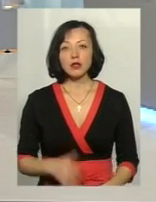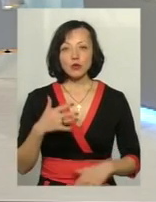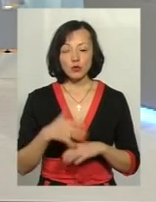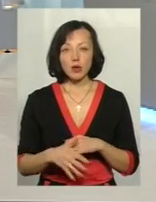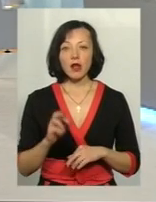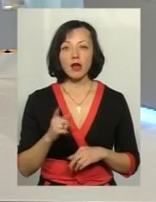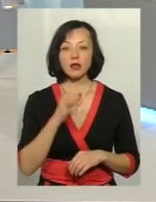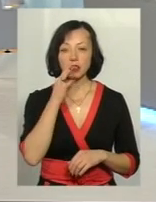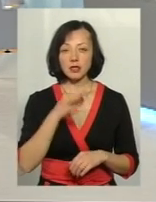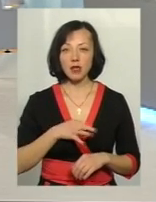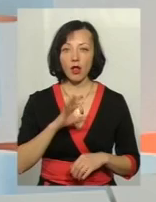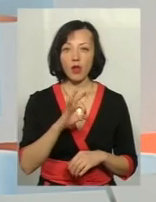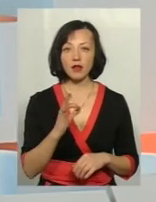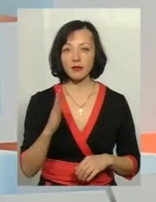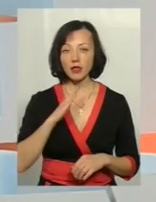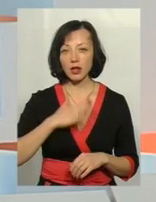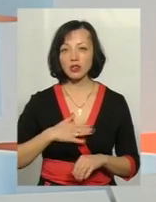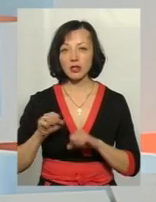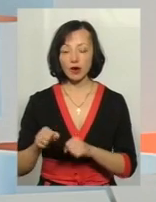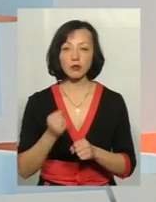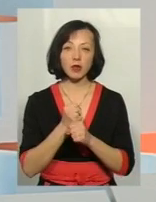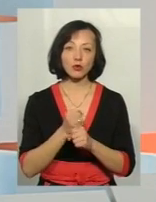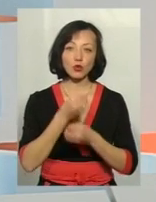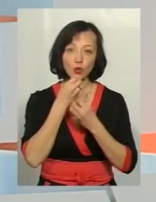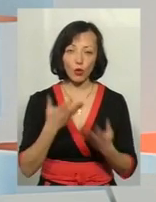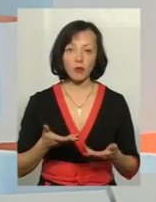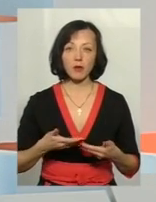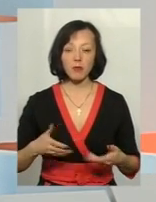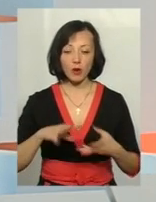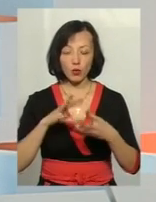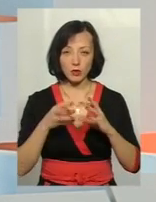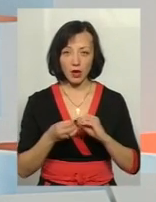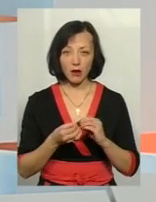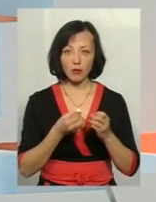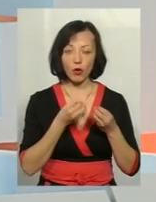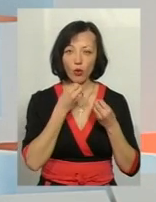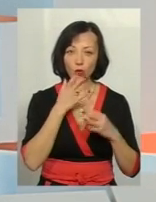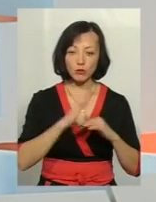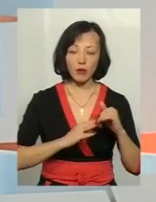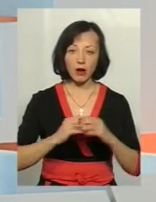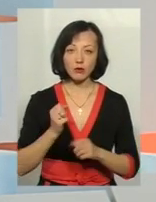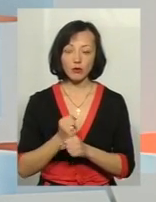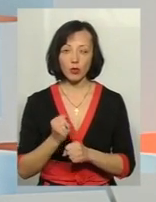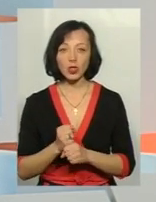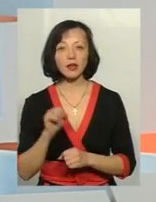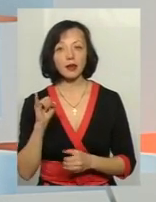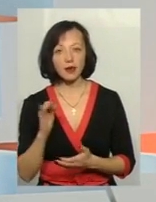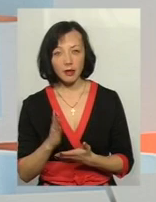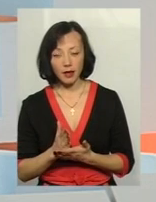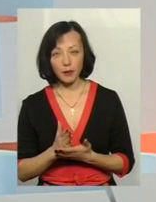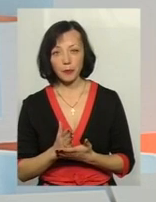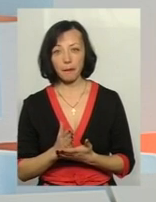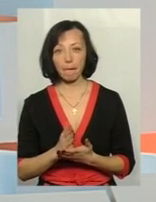Вікторовна, що наші адвокати працюють добре, ми узагальнюємо хорошу практику роботи, безперечно є і